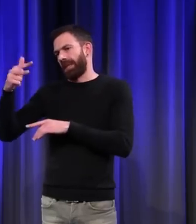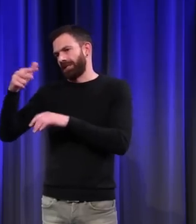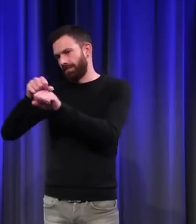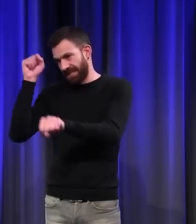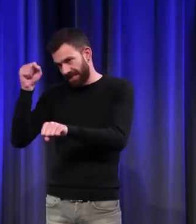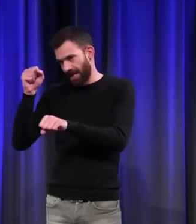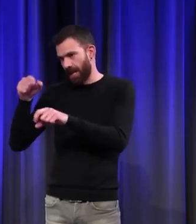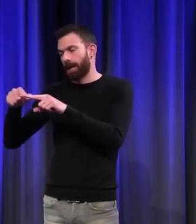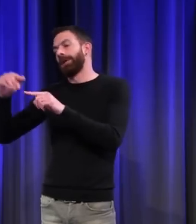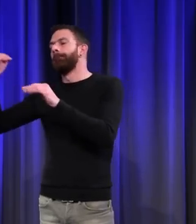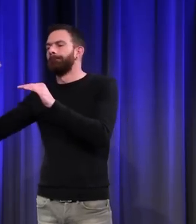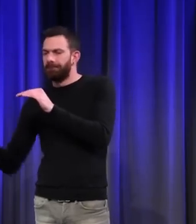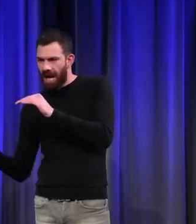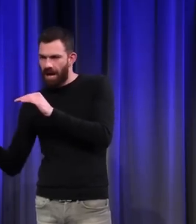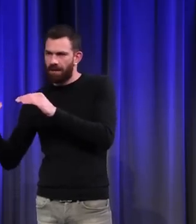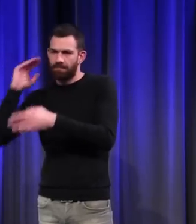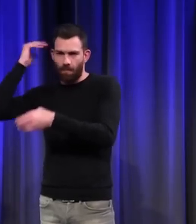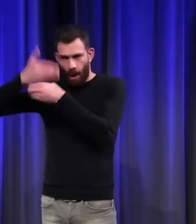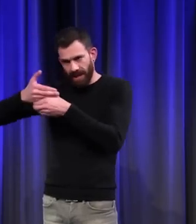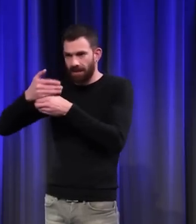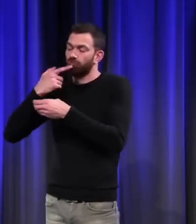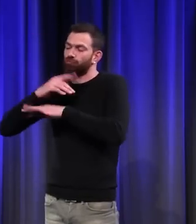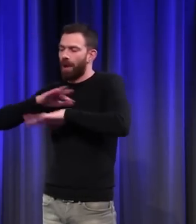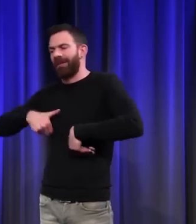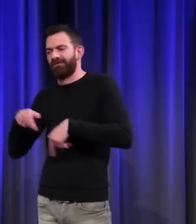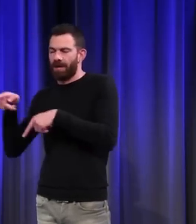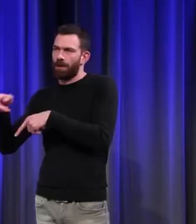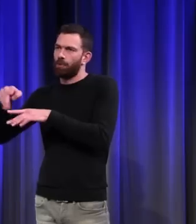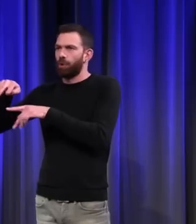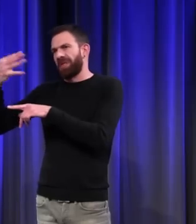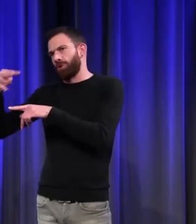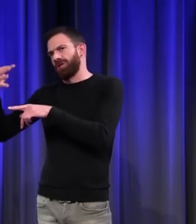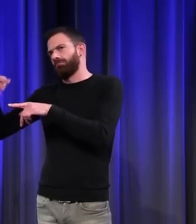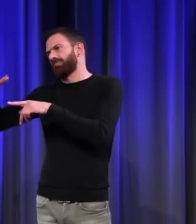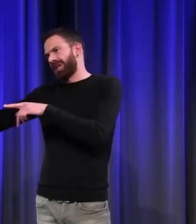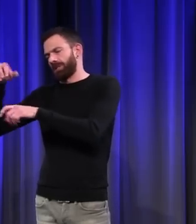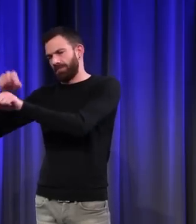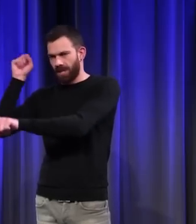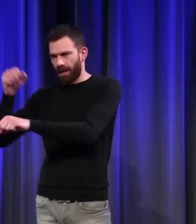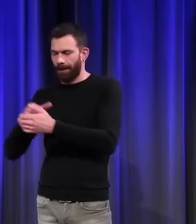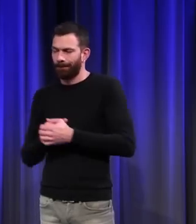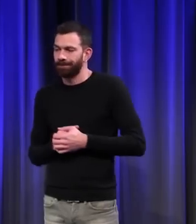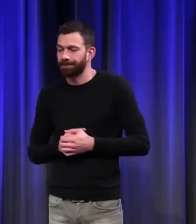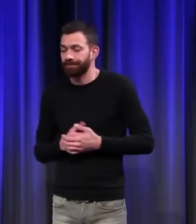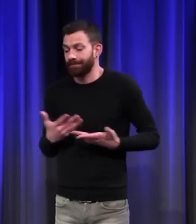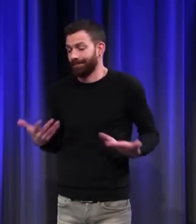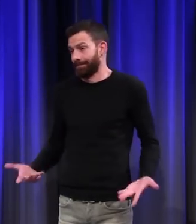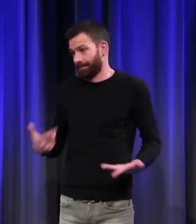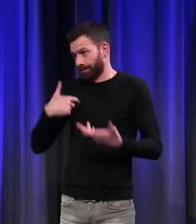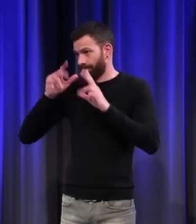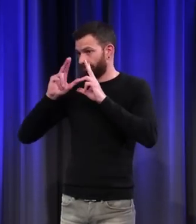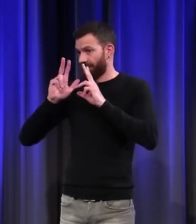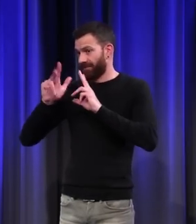bas Moyen-Âge, la fin du Moyen-Âge, les XIVe et XVe siècles. Et ce dont je vais vous parler,